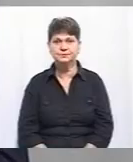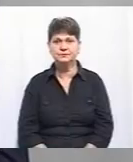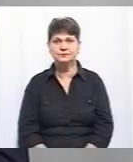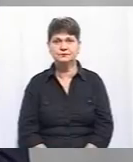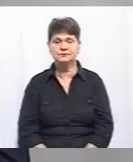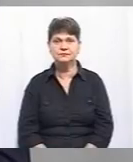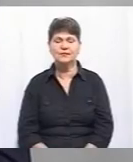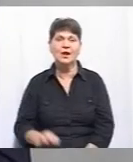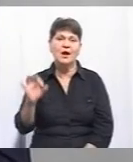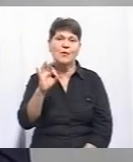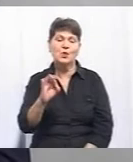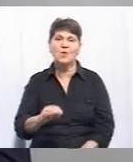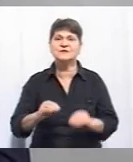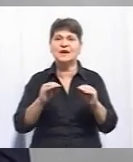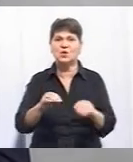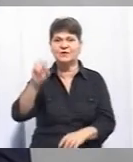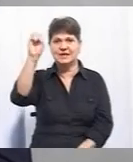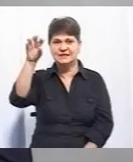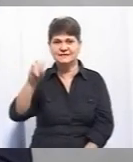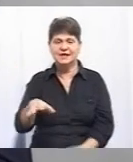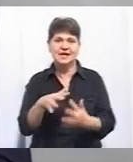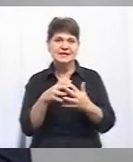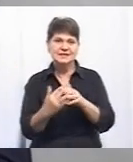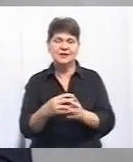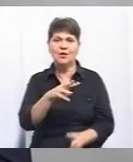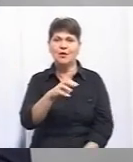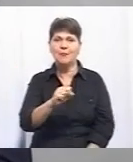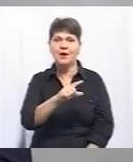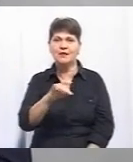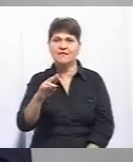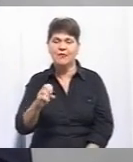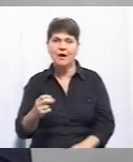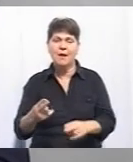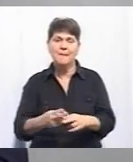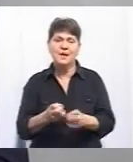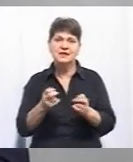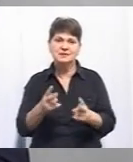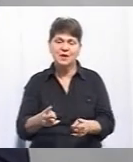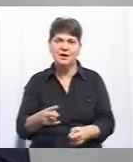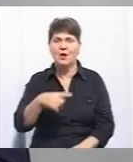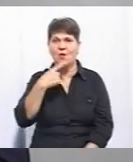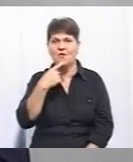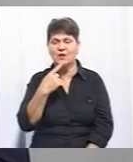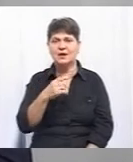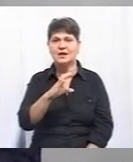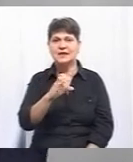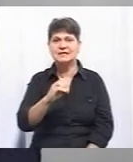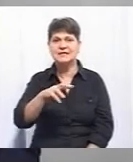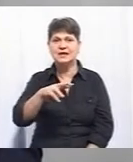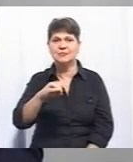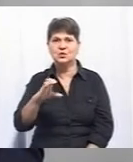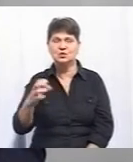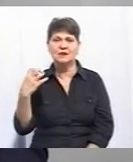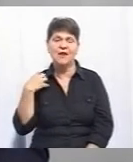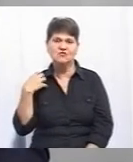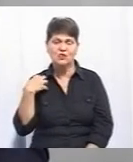Про встановлення світлофору у селі Махнівка Козятинського району і безпеку пішоходів говорили Анатолій Самусь, начальник відділу безпеки дорожнього